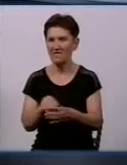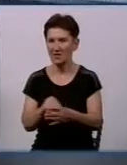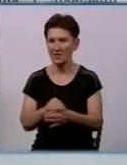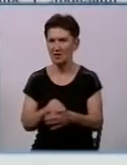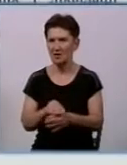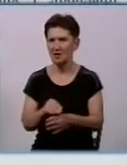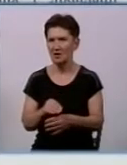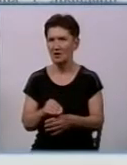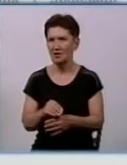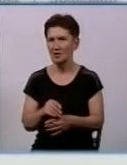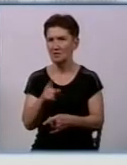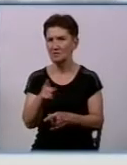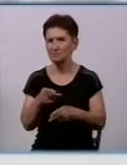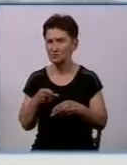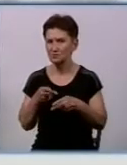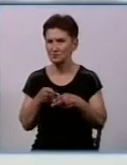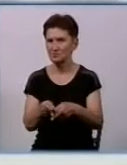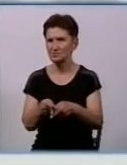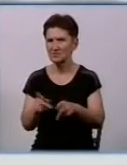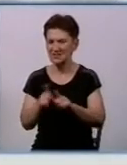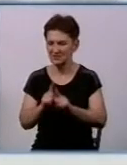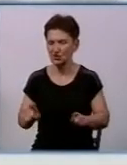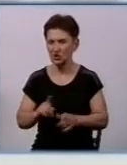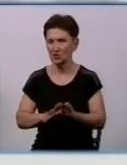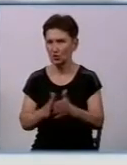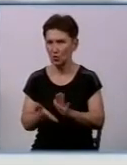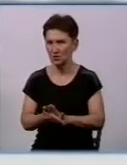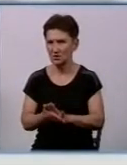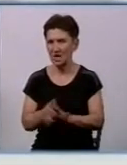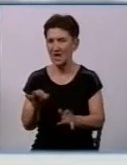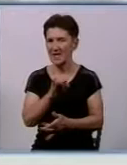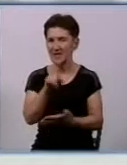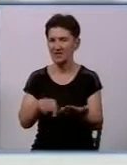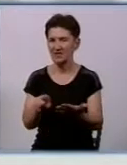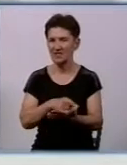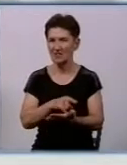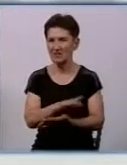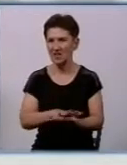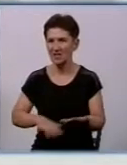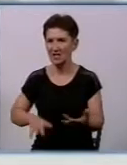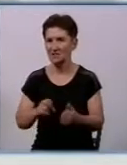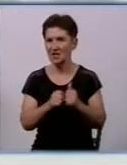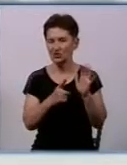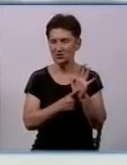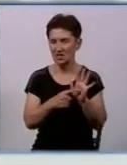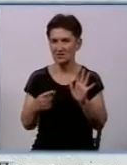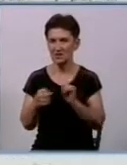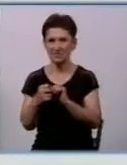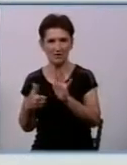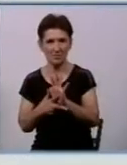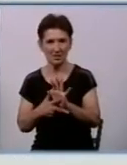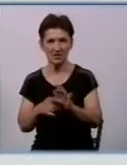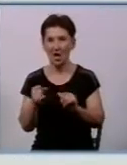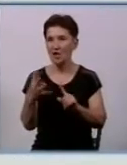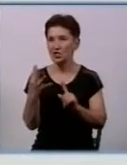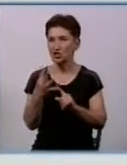ми знайшли програму запобігання надзвичайним ситуаціям та ліквідації їх наслідків на 16-18 роки. Ось на четвертому місці